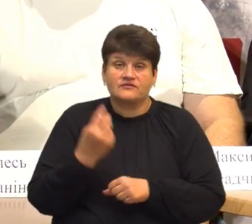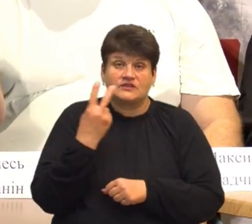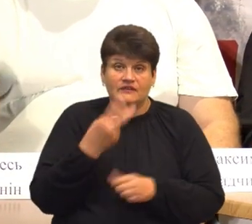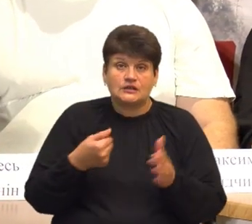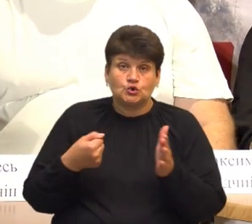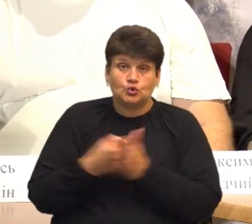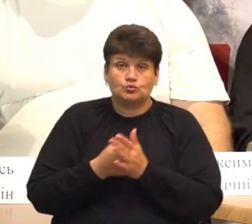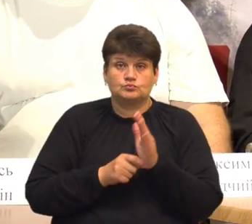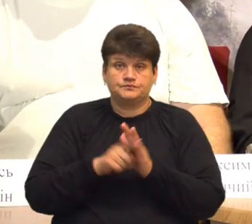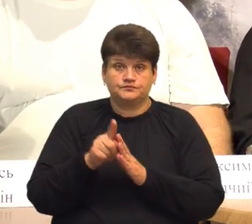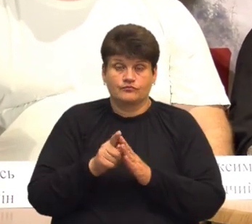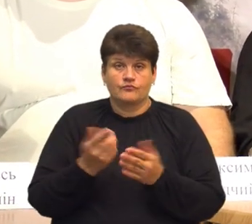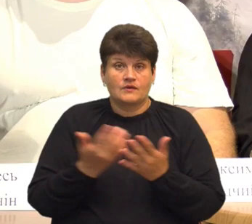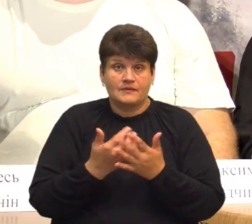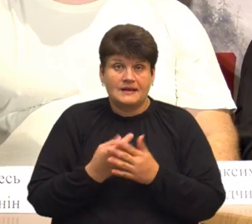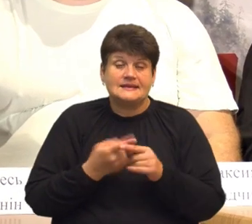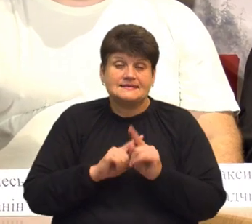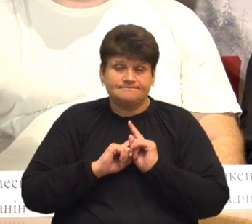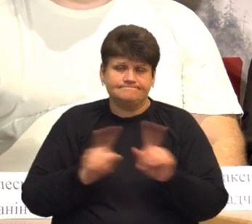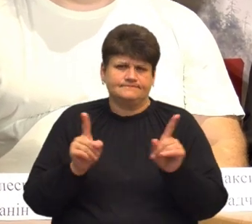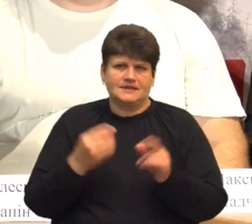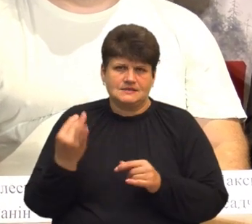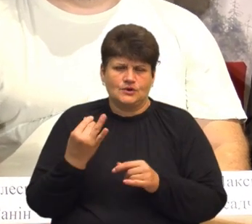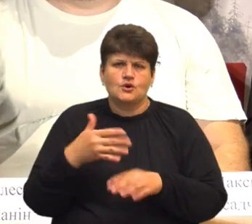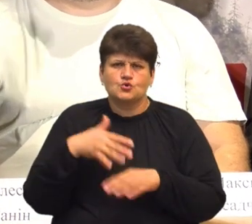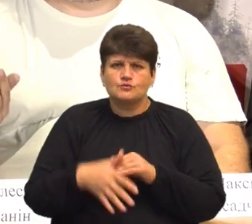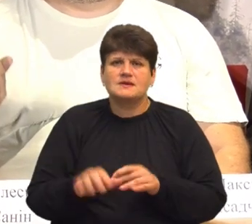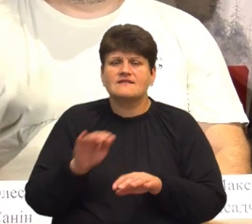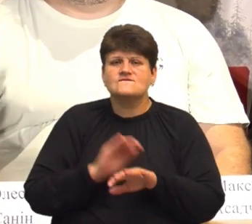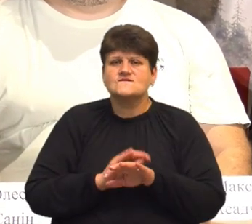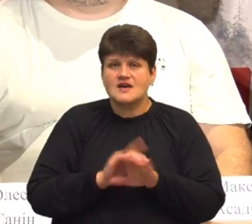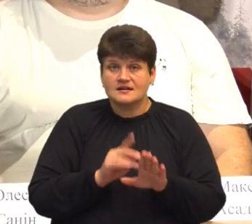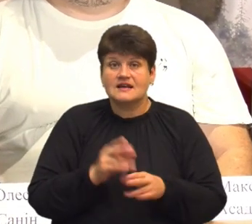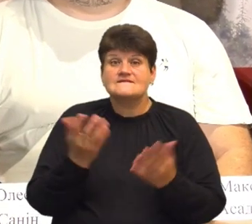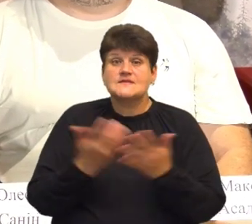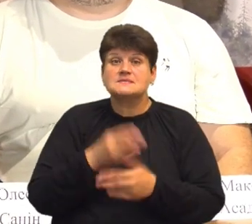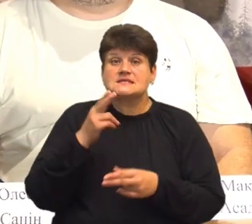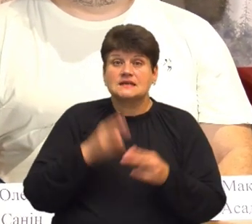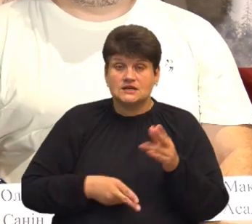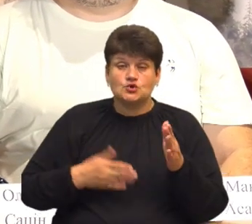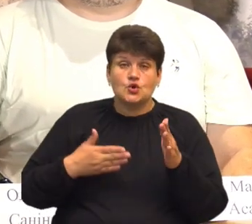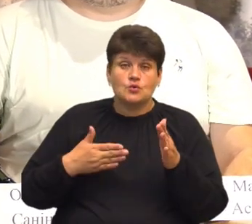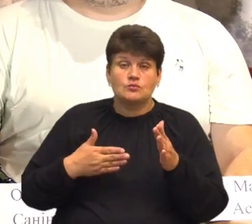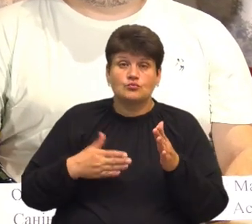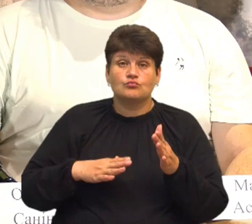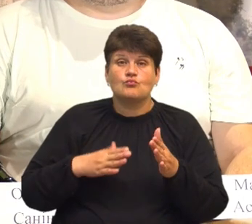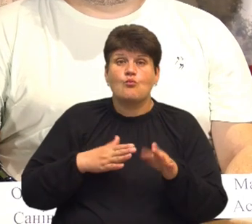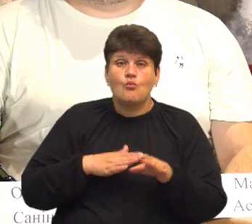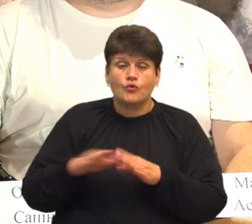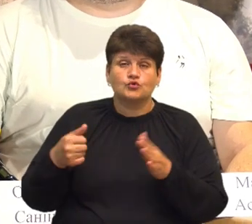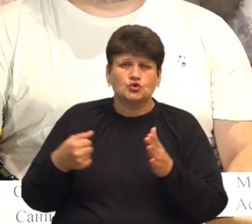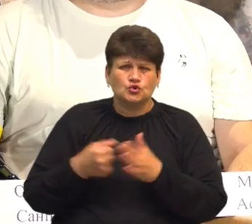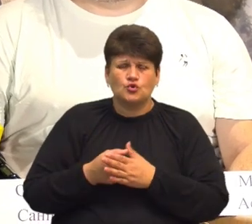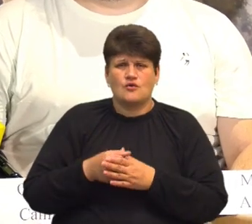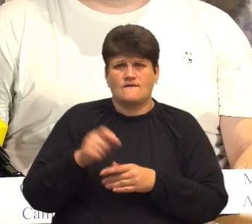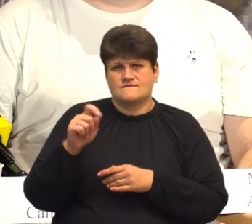все така специфічна історія. Але головний факт для розуміння, що фільм закінчений, був повністю до повномасштабного вторгнення. У нас 12